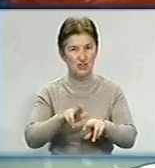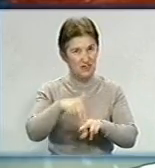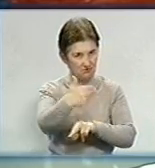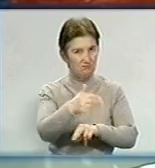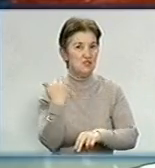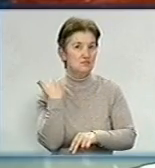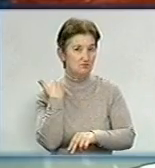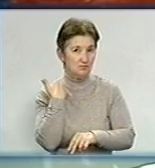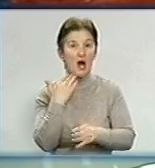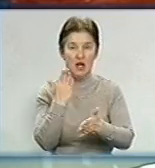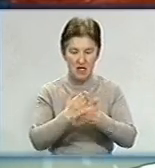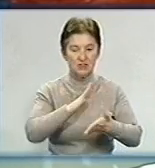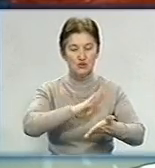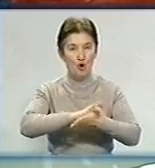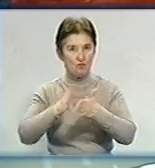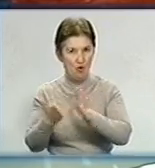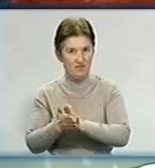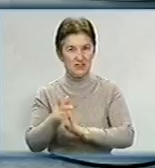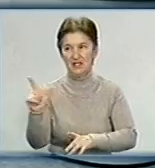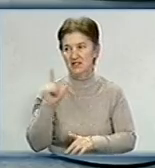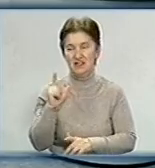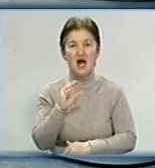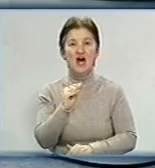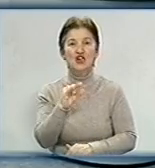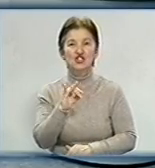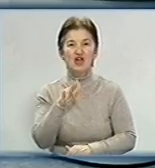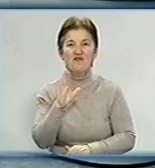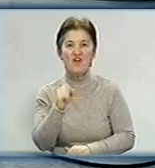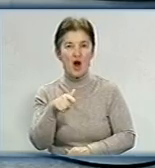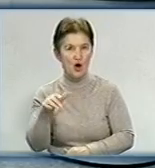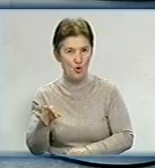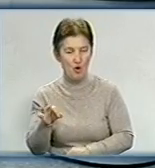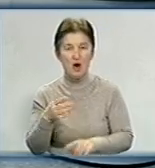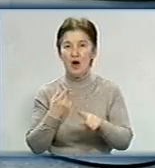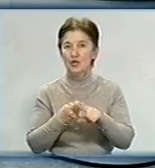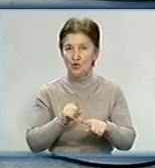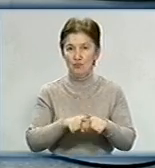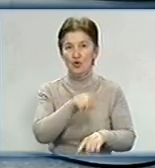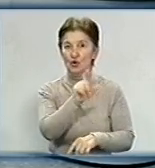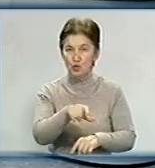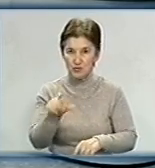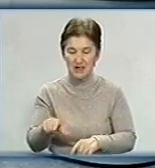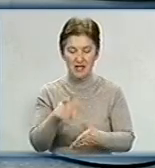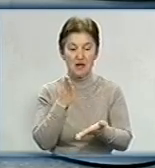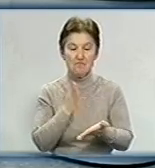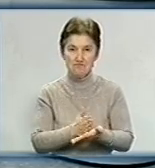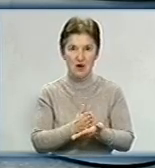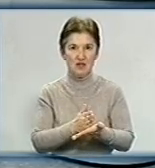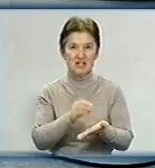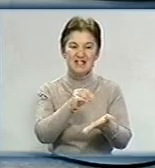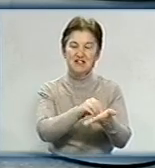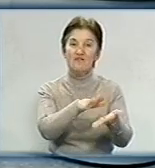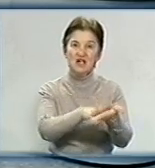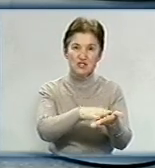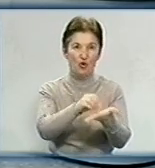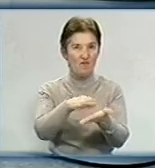і про це є домовленість, і наступні кроки. Тому люди мають бути зафіксовані для того,